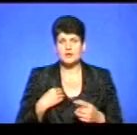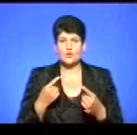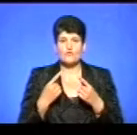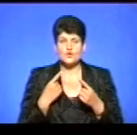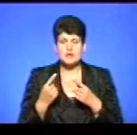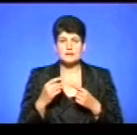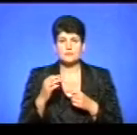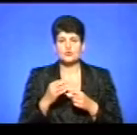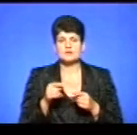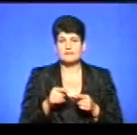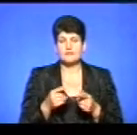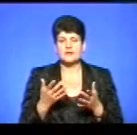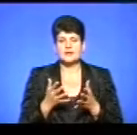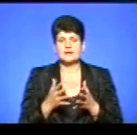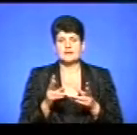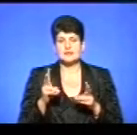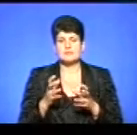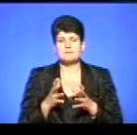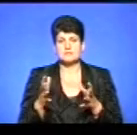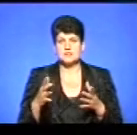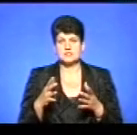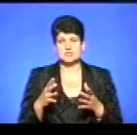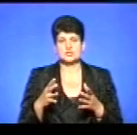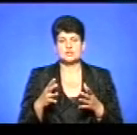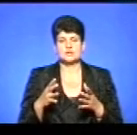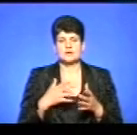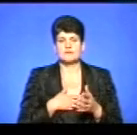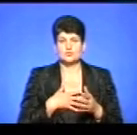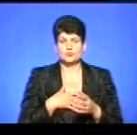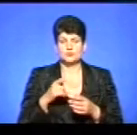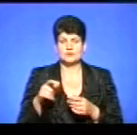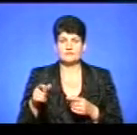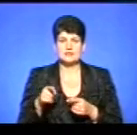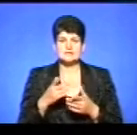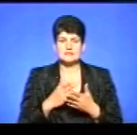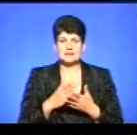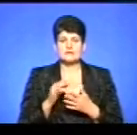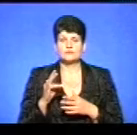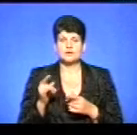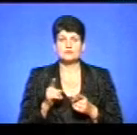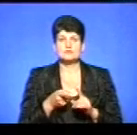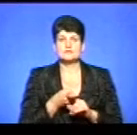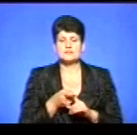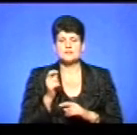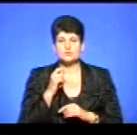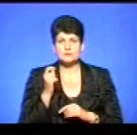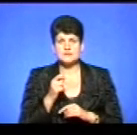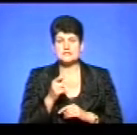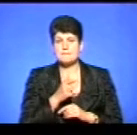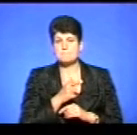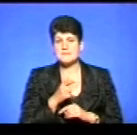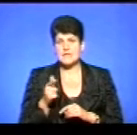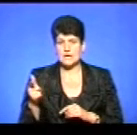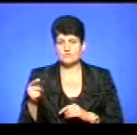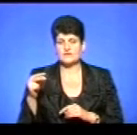те, які теми найбільше хвилюють тернополян, з якими вони звертаються. Також у нас є інфографія, яка стосовна України. За період від